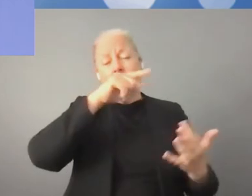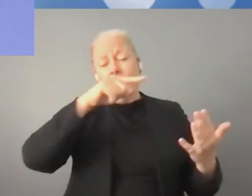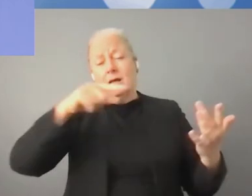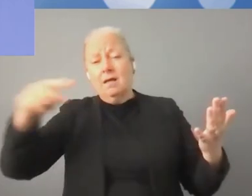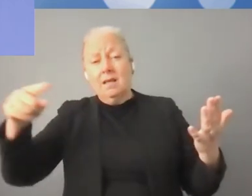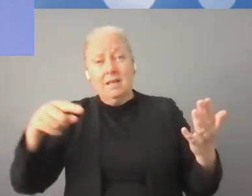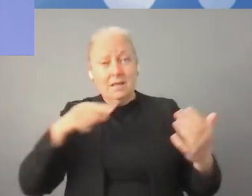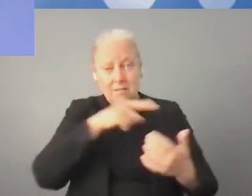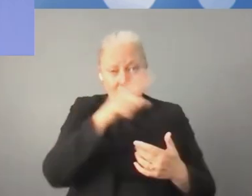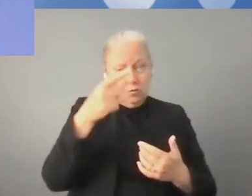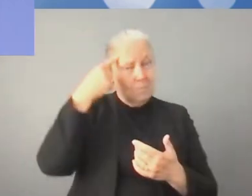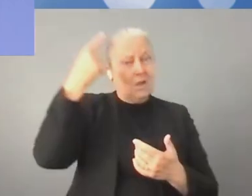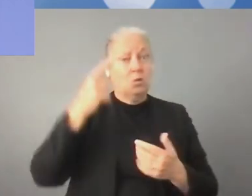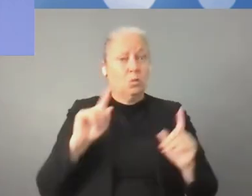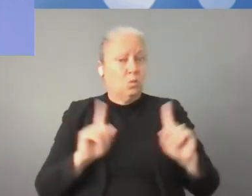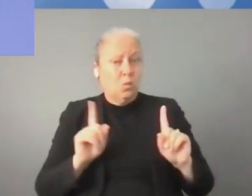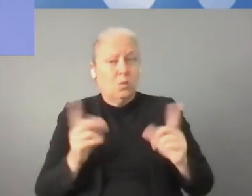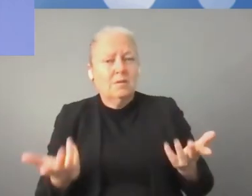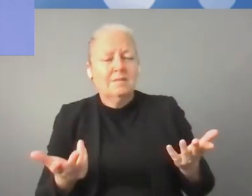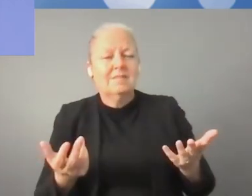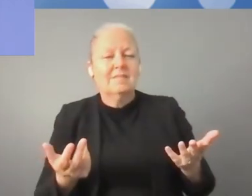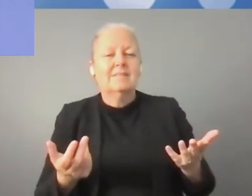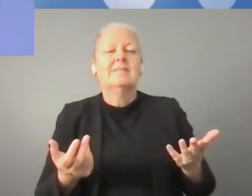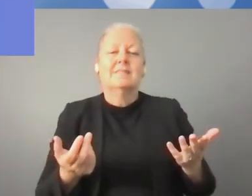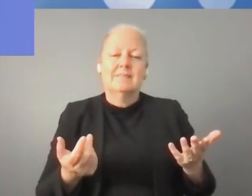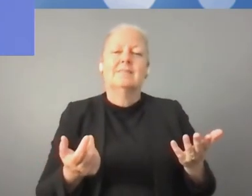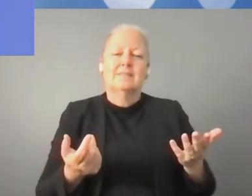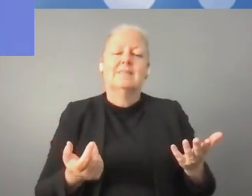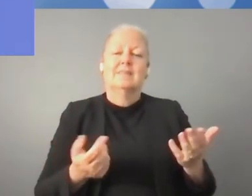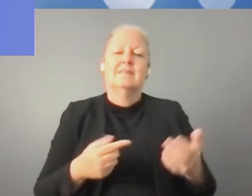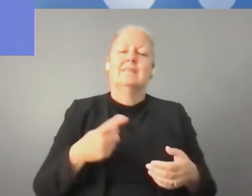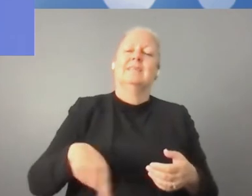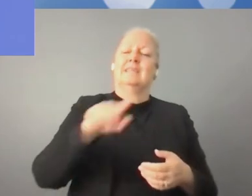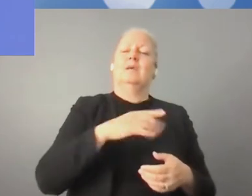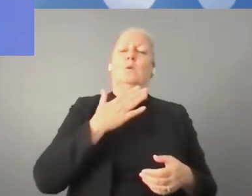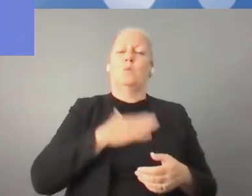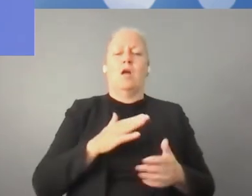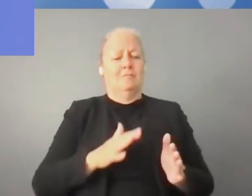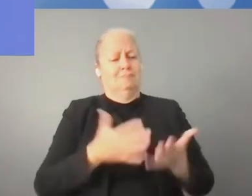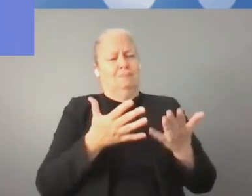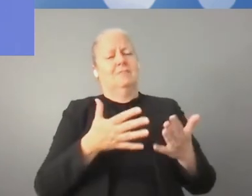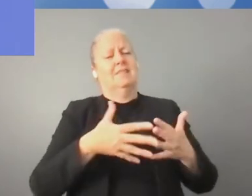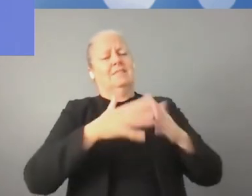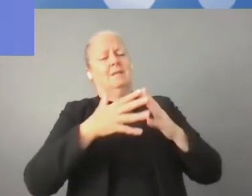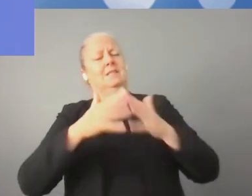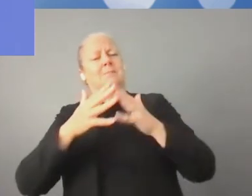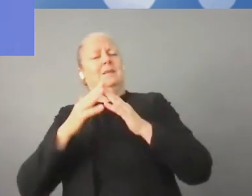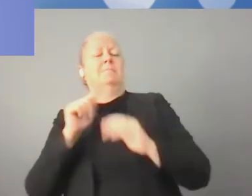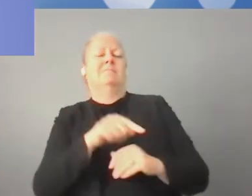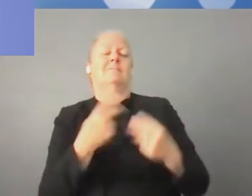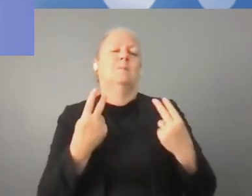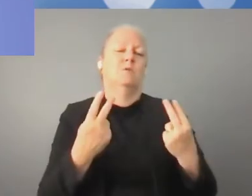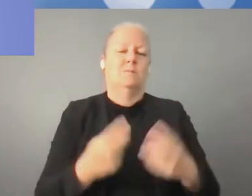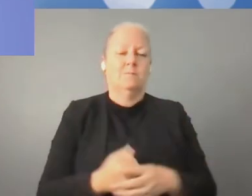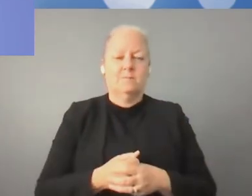cyfrowe dobra wspólne, ponieważ wszyscy z nich korzystamy. Oczywiście i platformy typu OpenSource